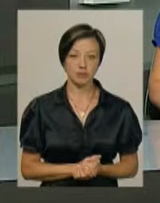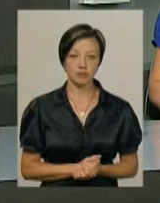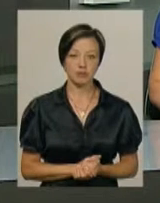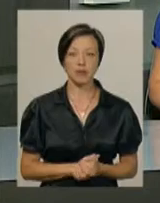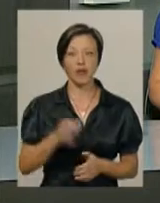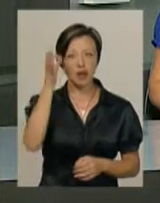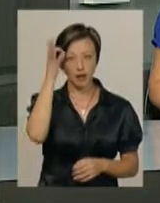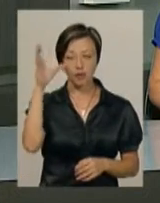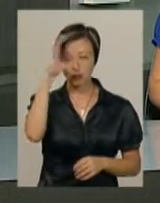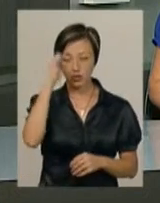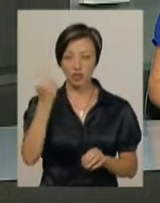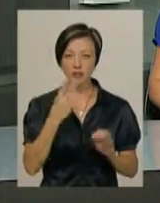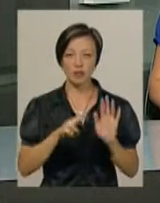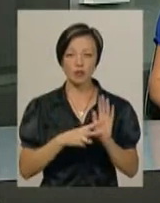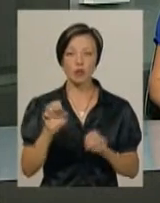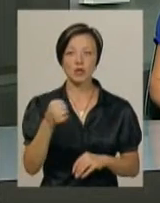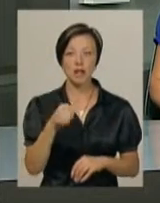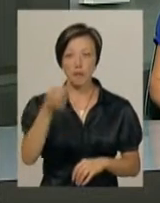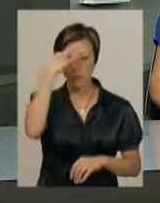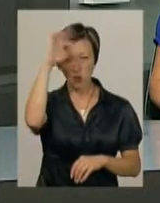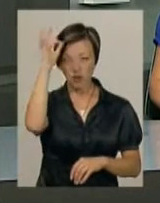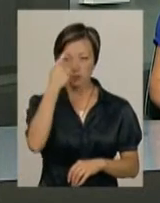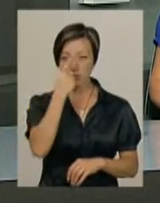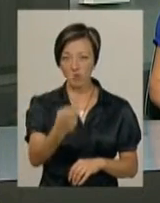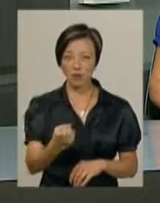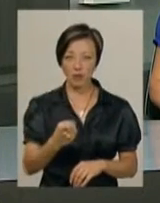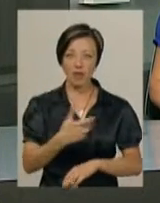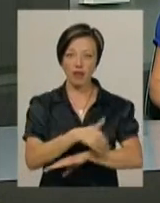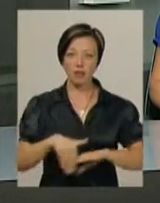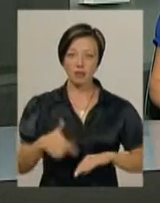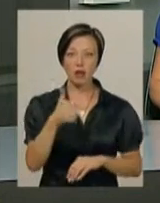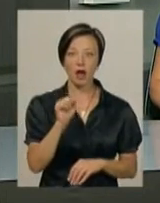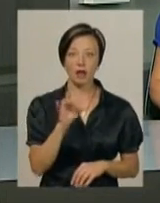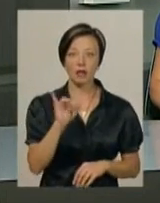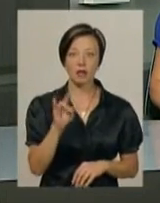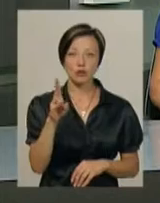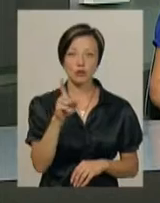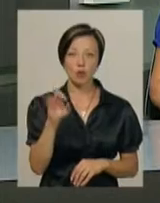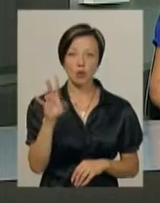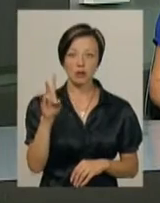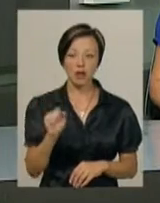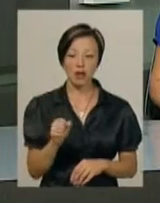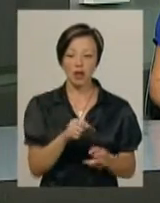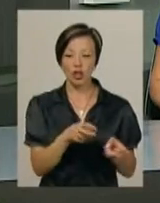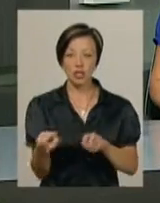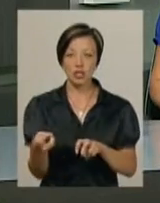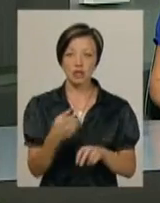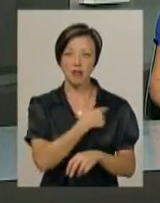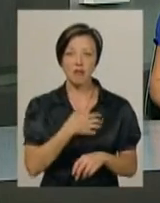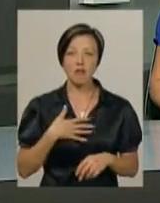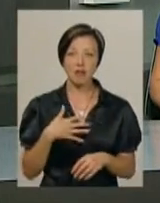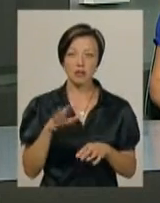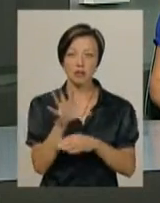Нагадаємо, вночі 27 серпня поліцейські отримали повідомлення. На вулиці Гарнізоні лежить травмована собака. Крім численних